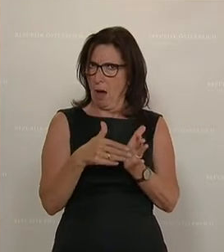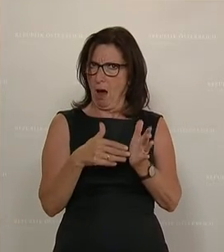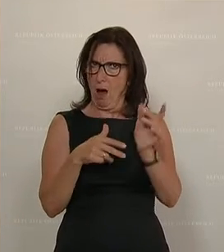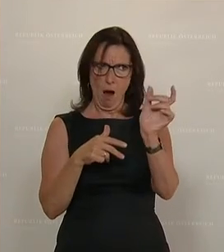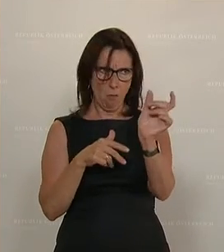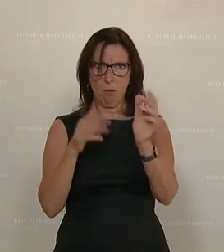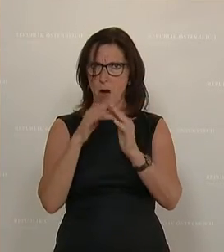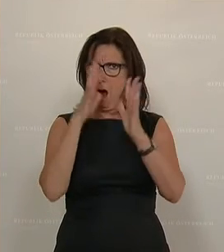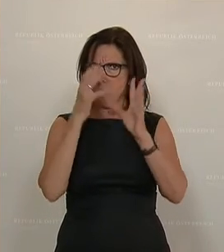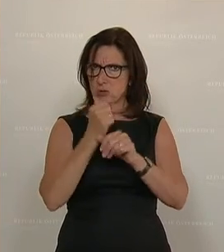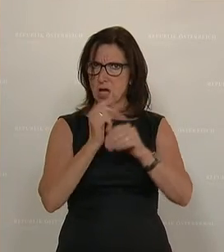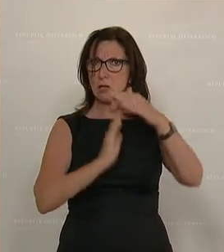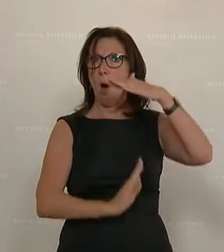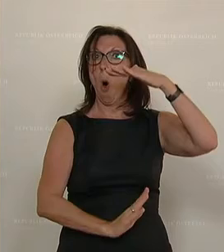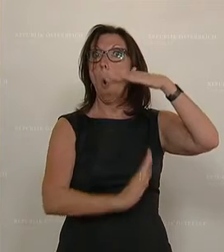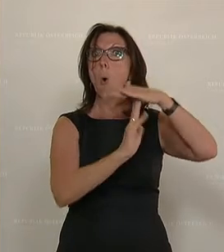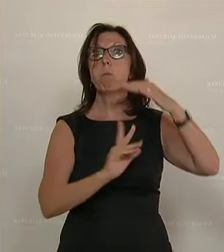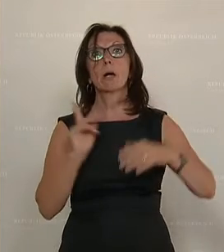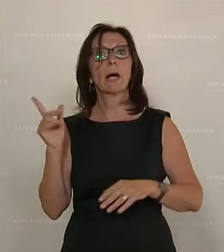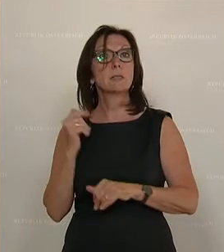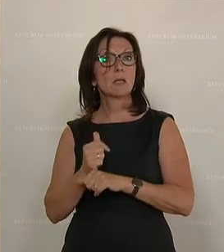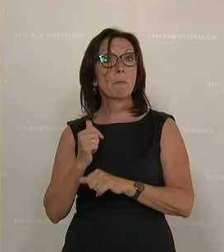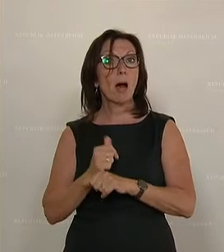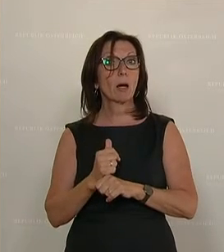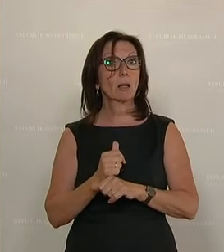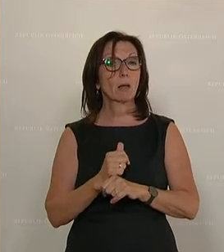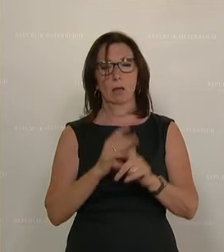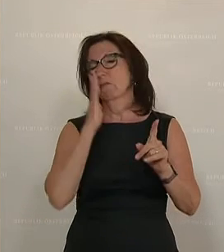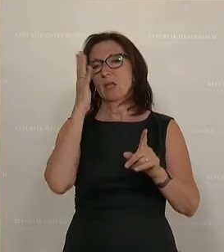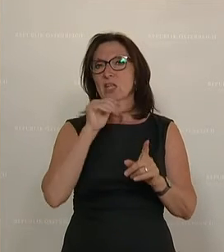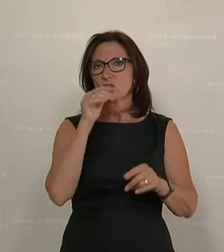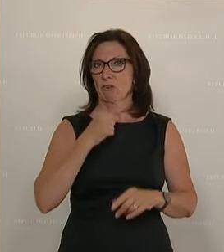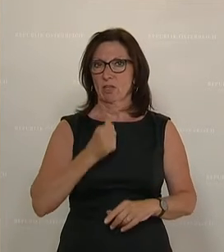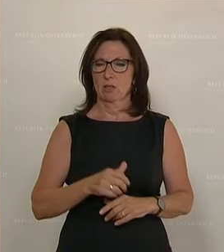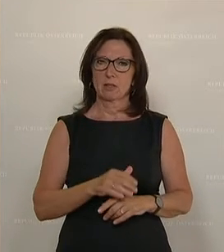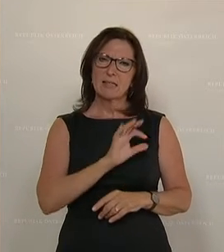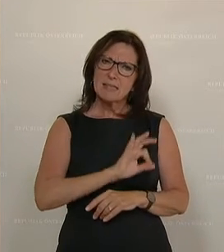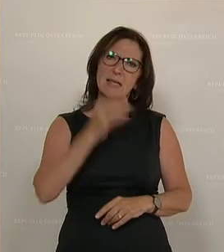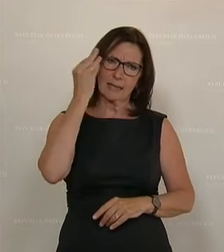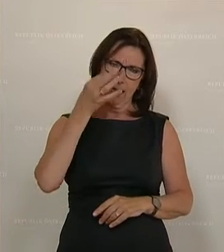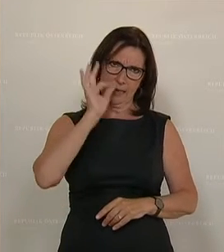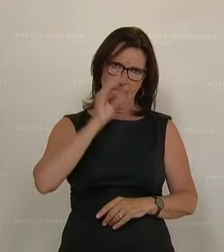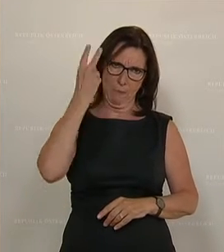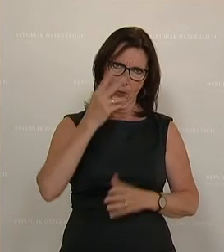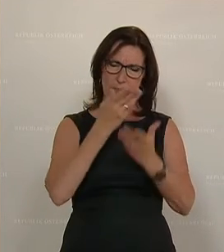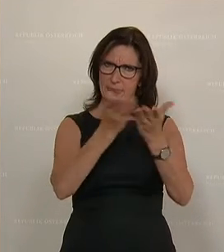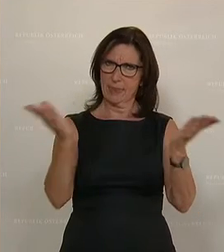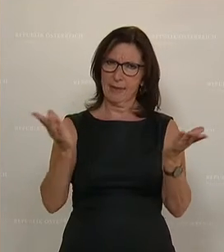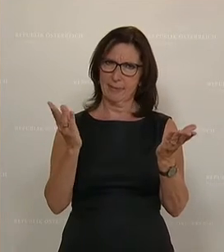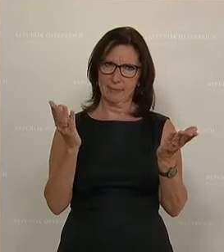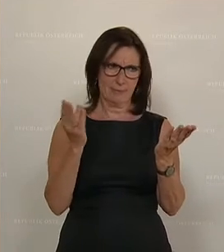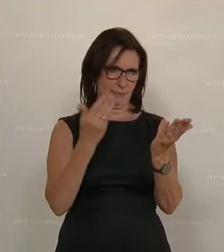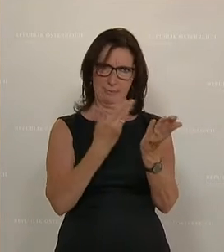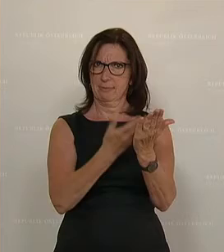Haushaltsobergrenzen eingeführt, die das nicht erreichen. Meine sehr verehrten Damen und Herren, da merkt man,